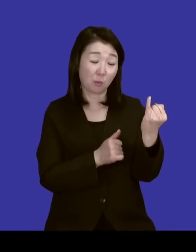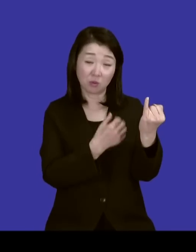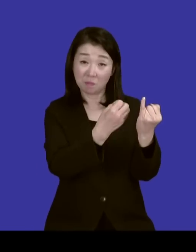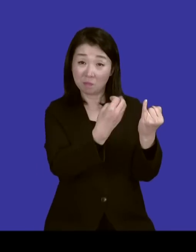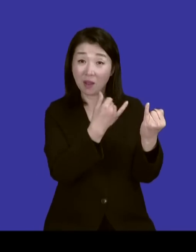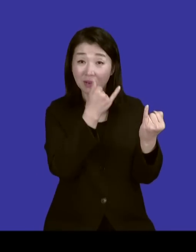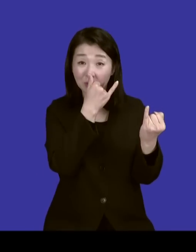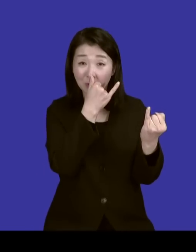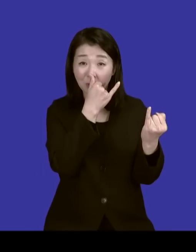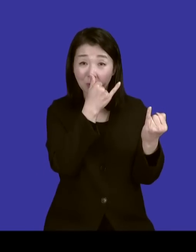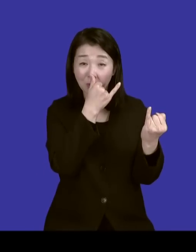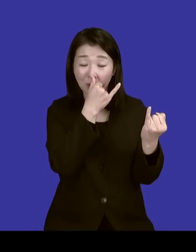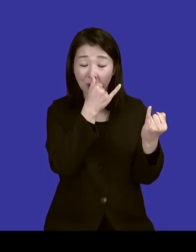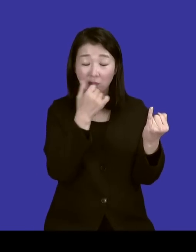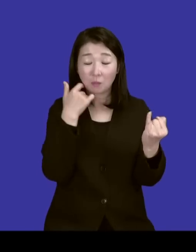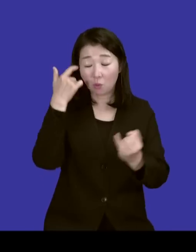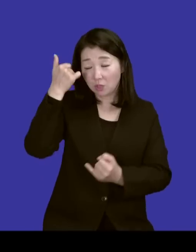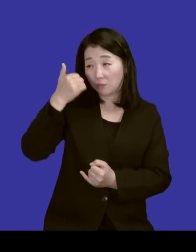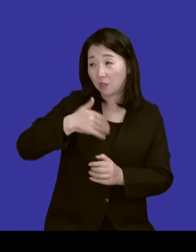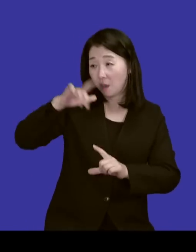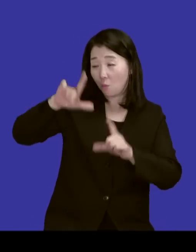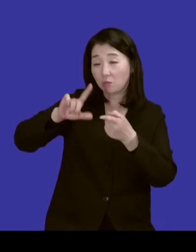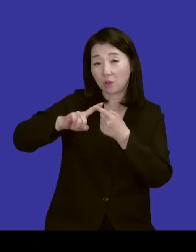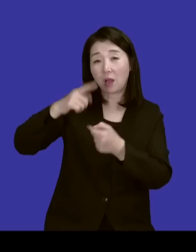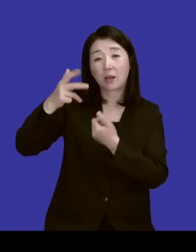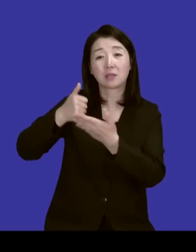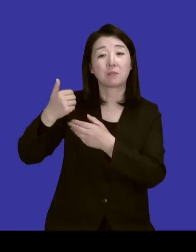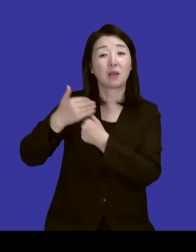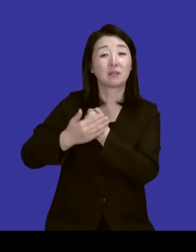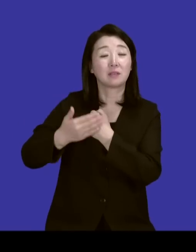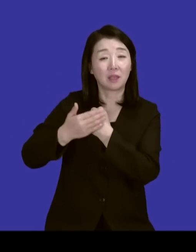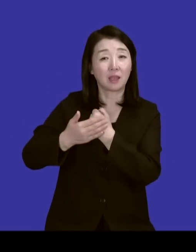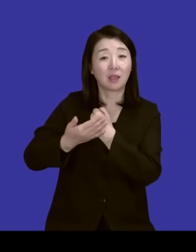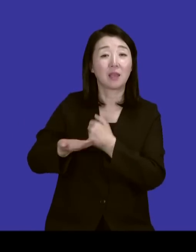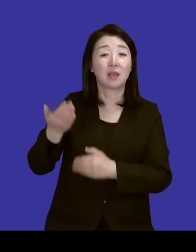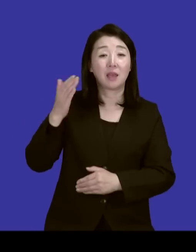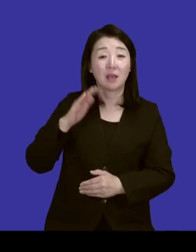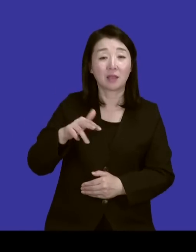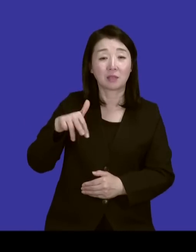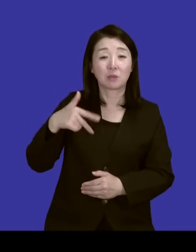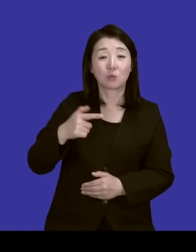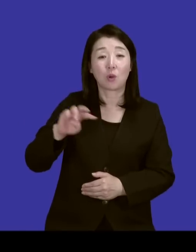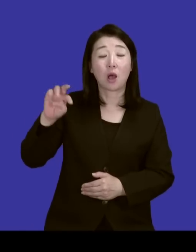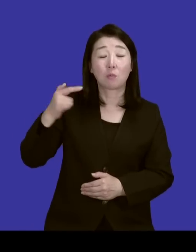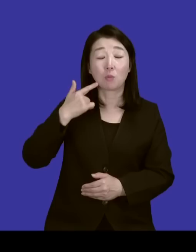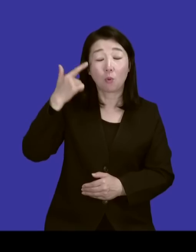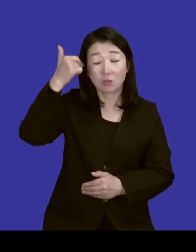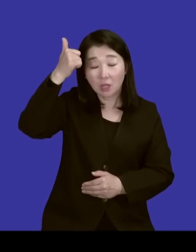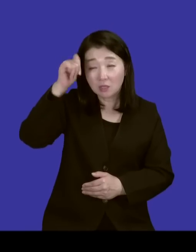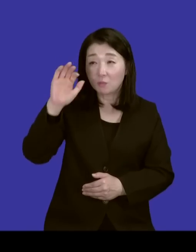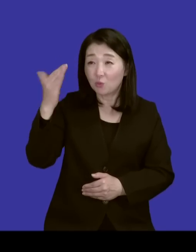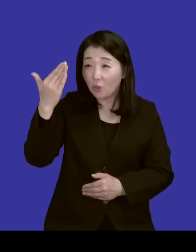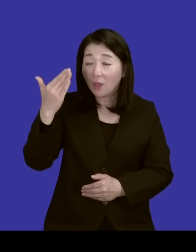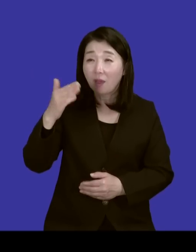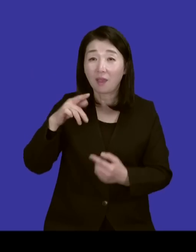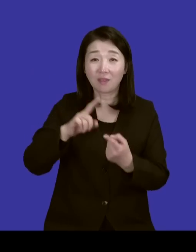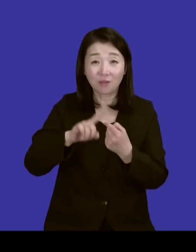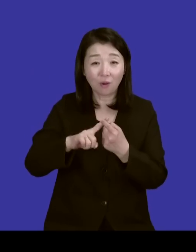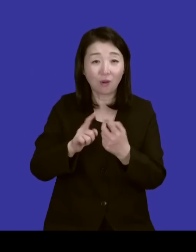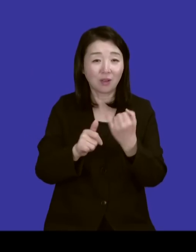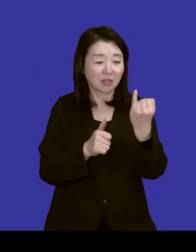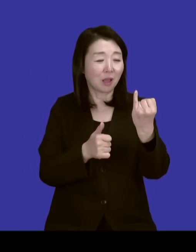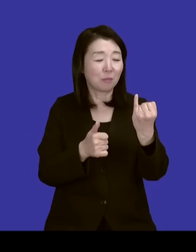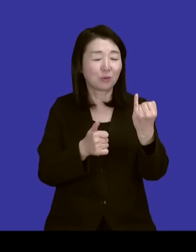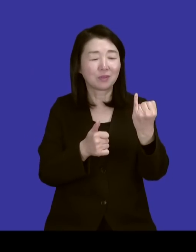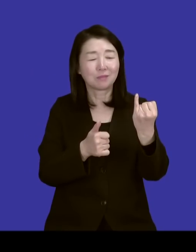목사님이 지금까지 나의 나댄 것은 하나님의 은혜지만 제가 볼 땐 조화문 목사님의 조화문 된 것은 사모님 영향이 굉장히 하실 것